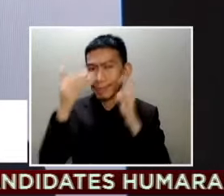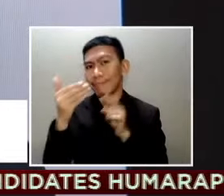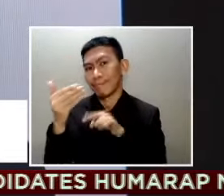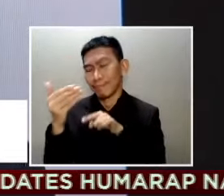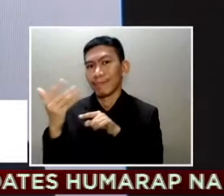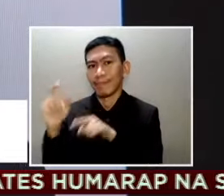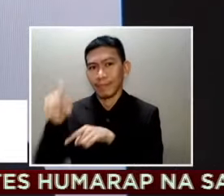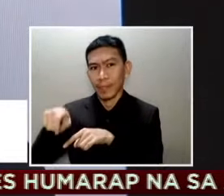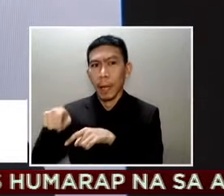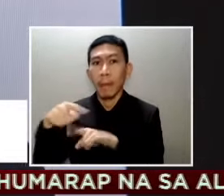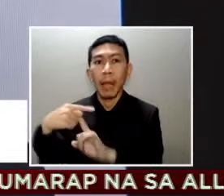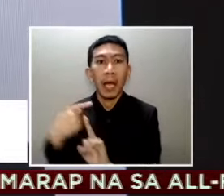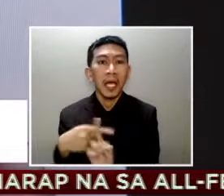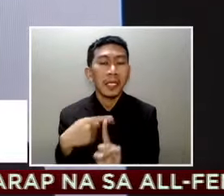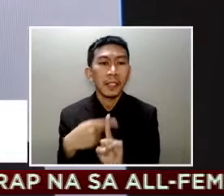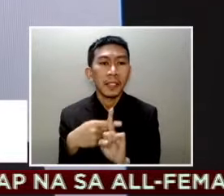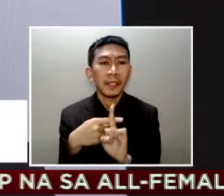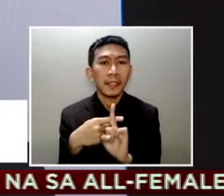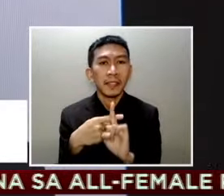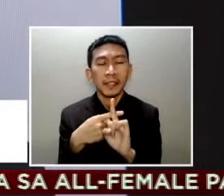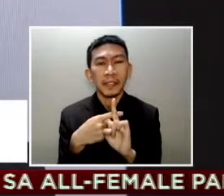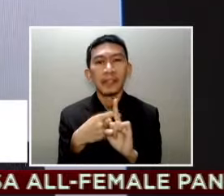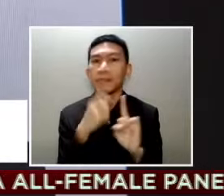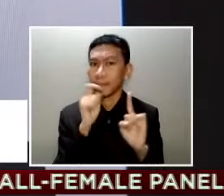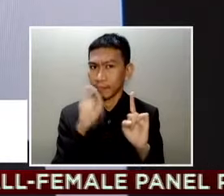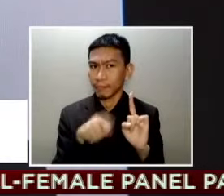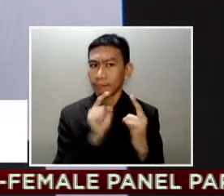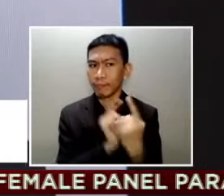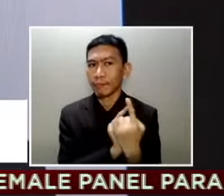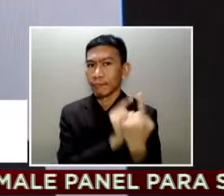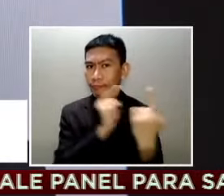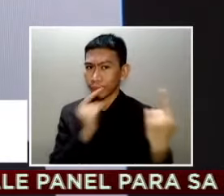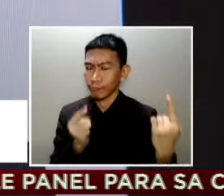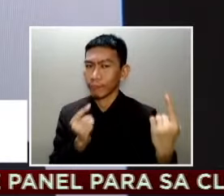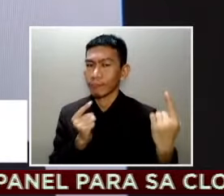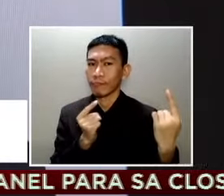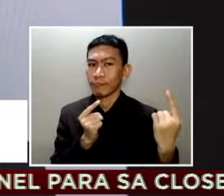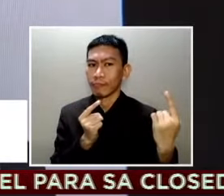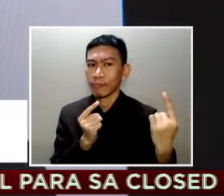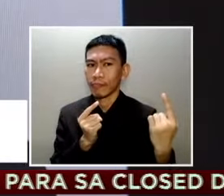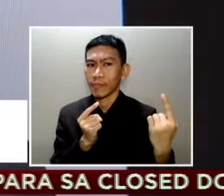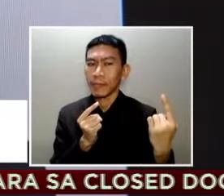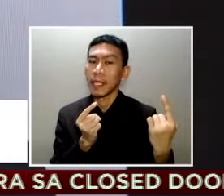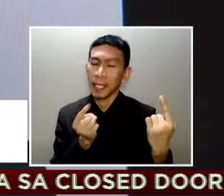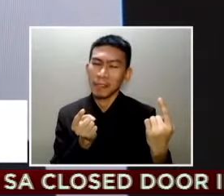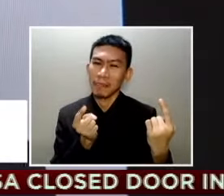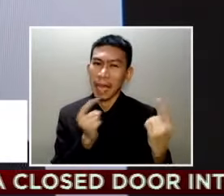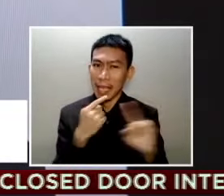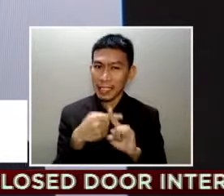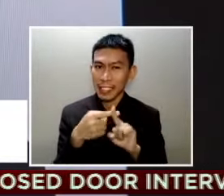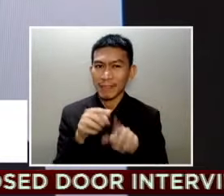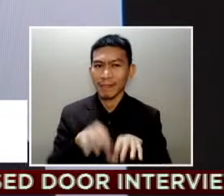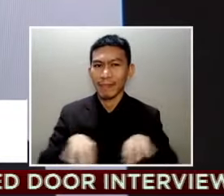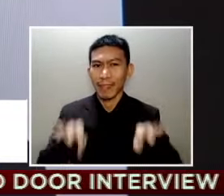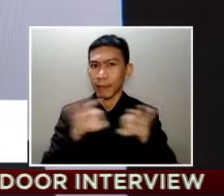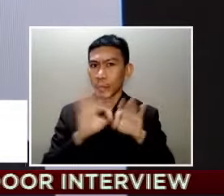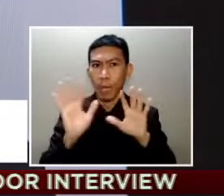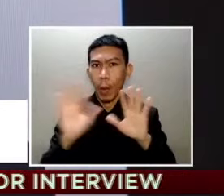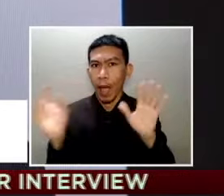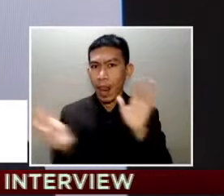also making sure that we practice physical distancing and more importantly no mass gatherings